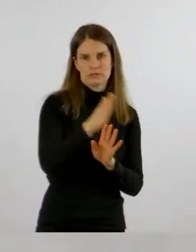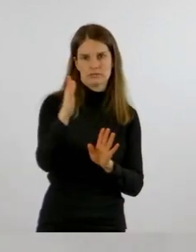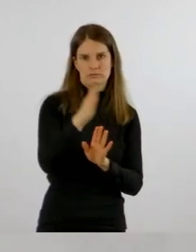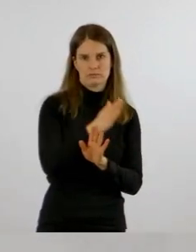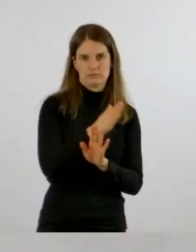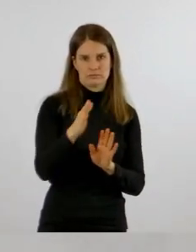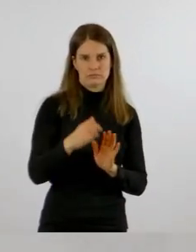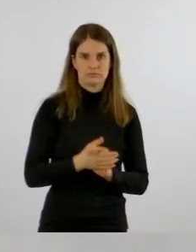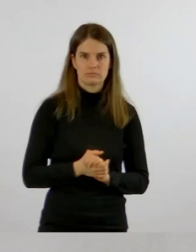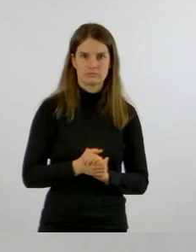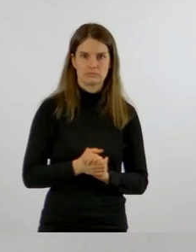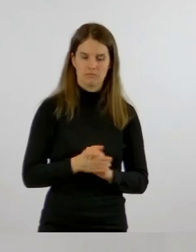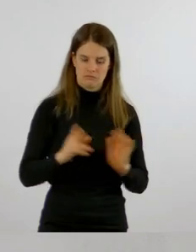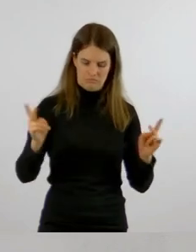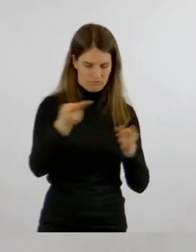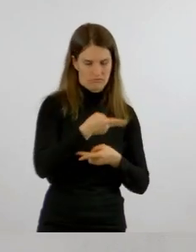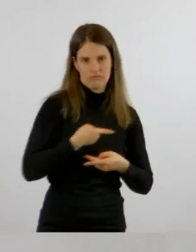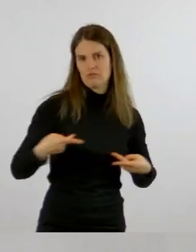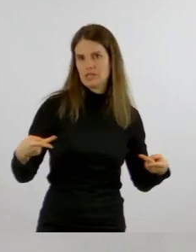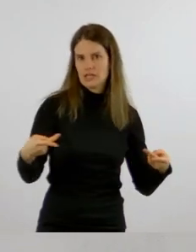also in etwa wie wir.